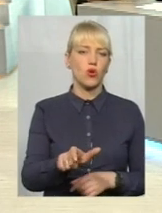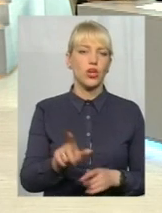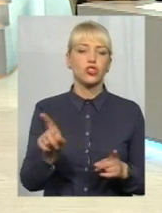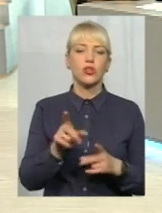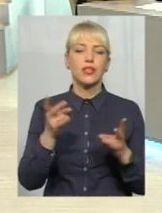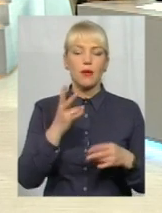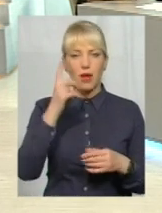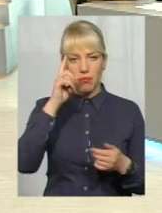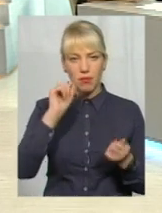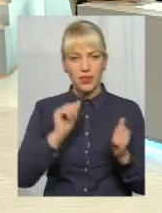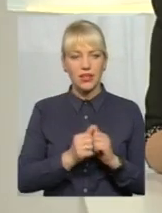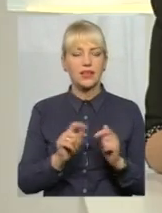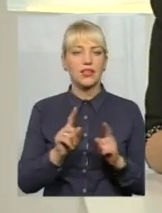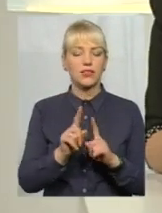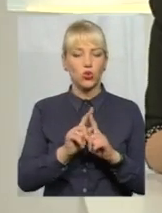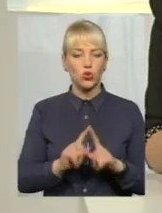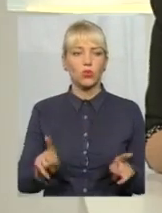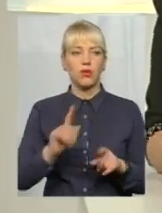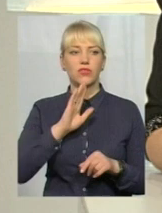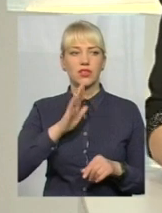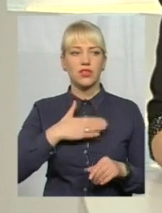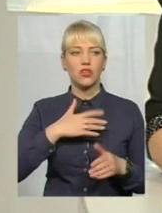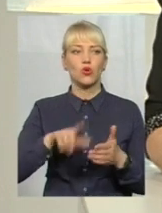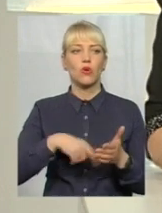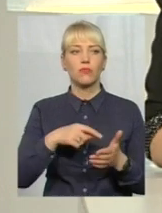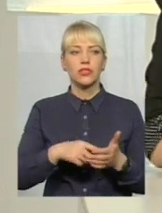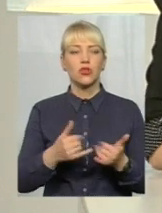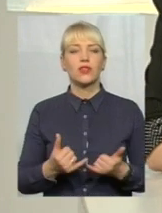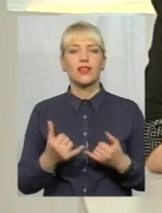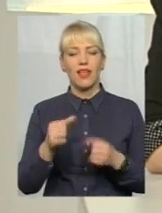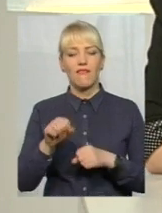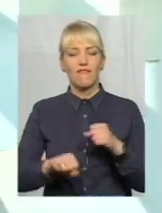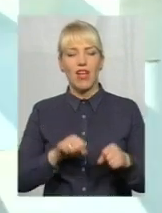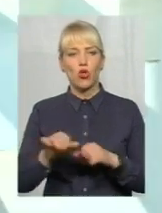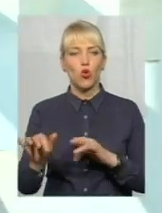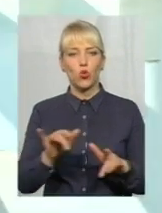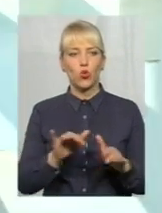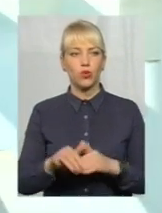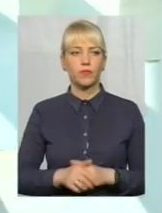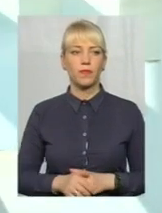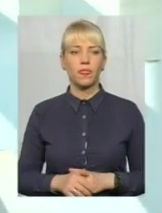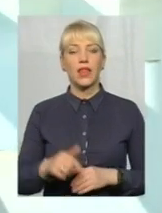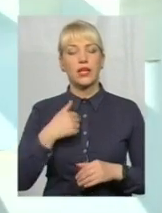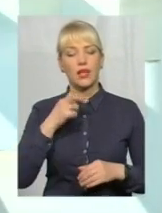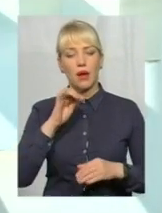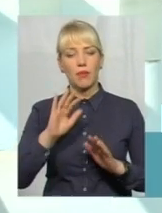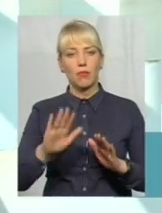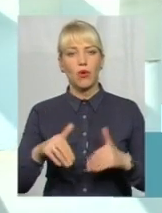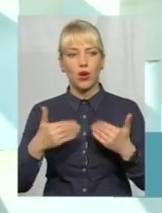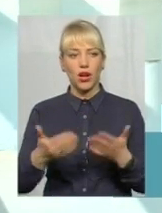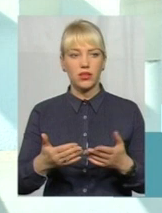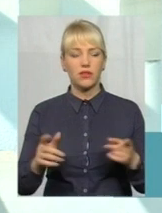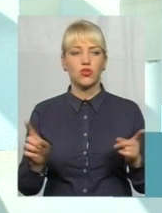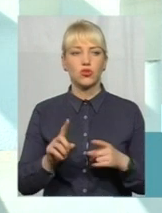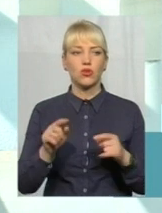'ятати і які особливості нашого міста, от саме для велоруху? Я би поради, в першу чергу, те, що